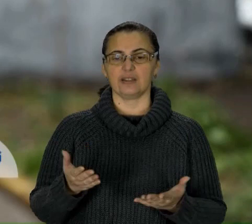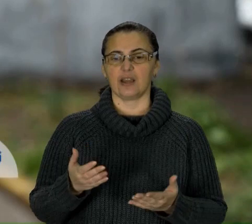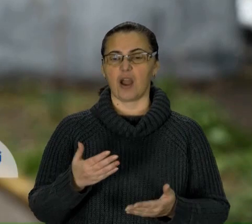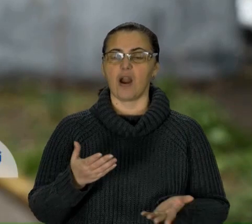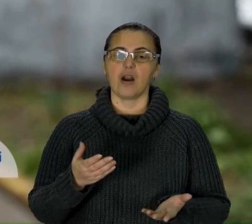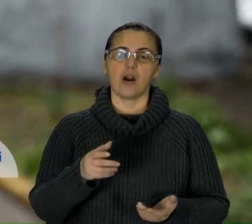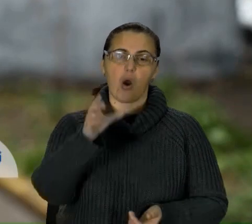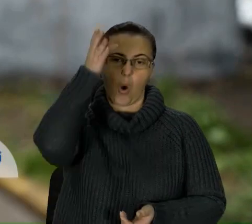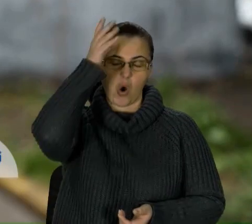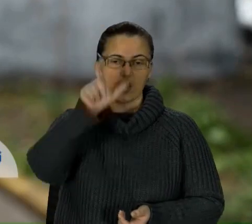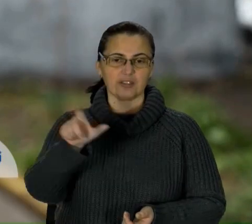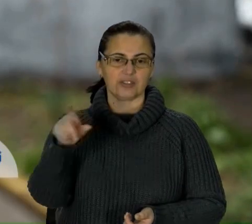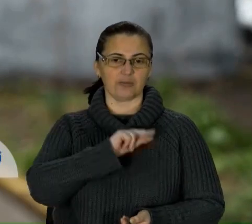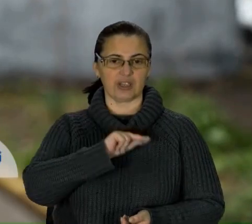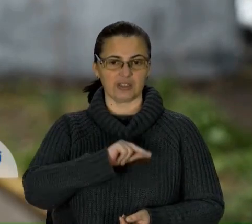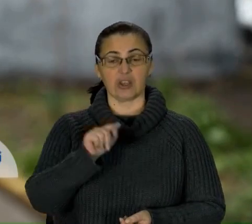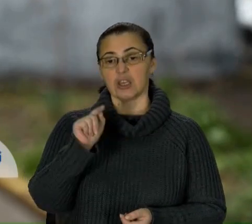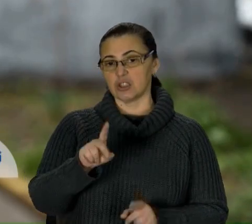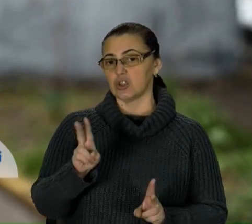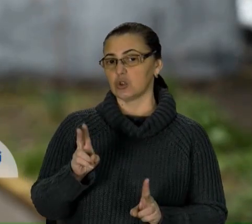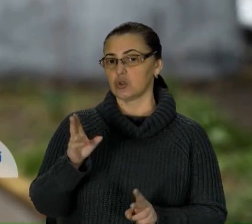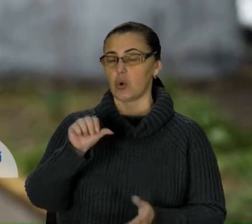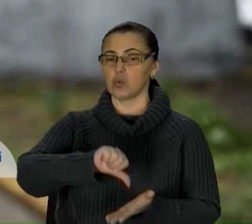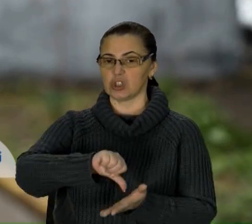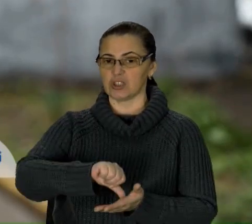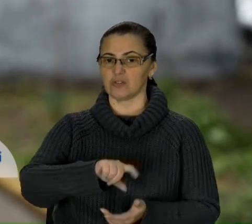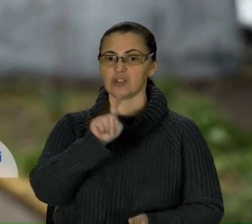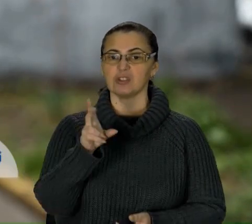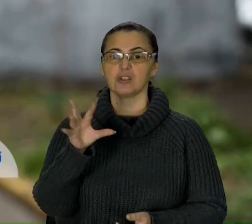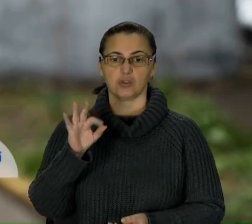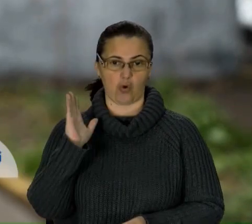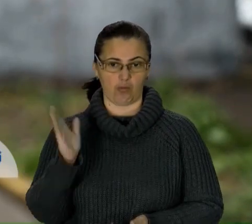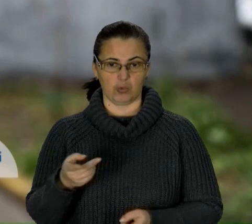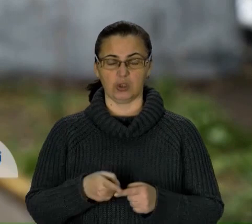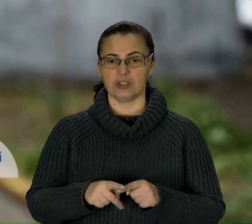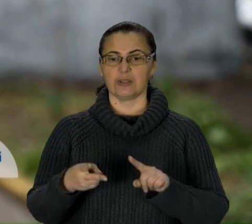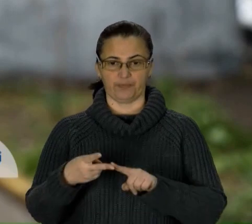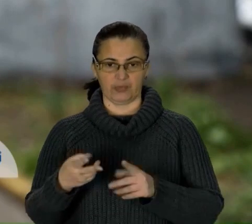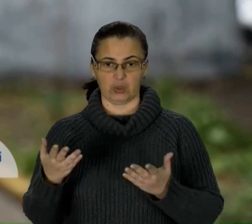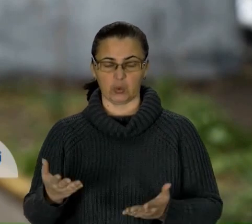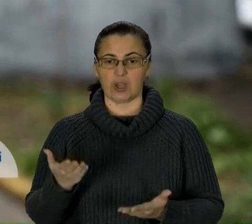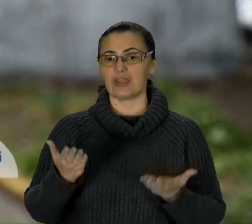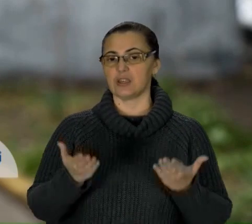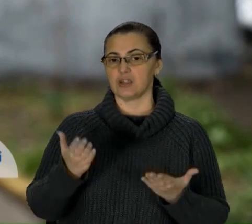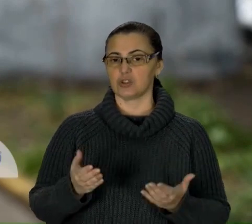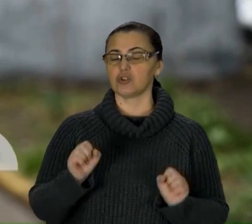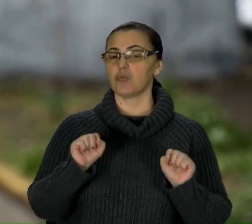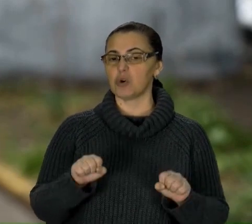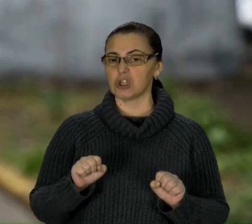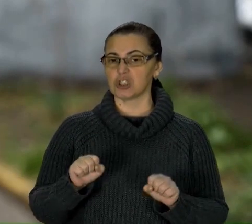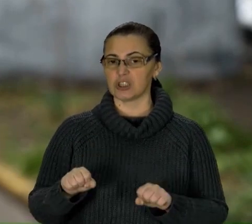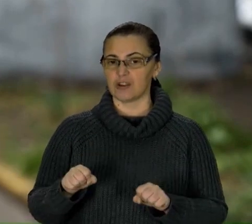які будуть брати участь в зовнішньому незалежному оцінюванні. Це буде друга категорія. І якщо, можливо,